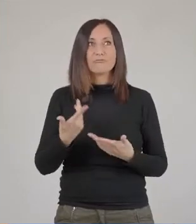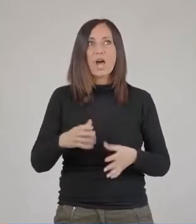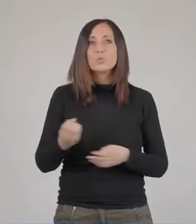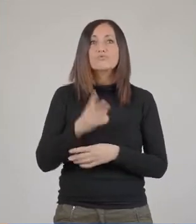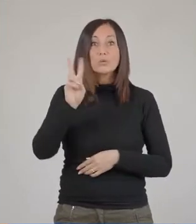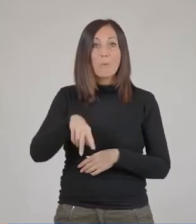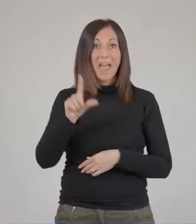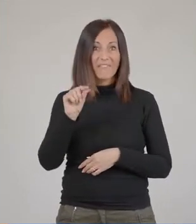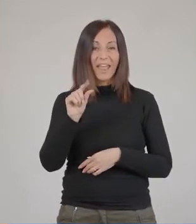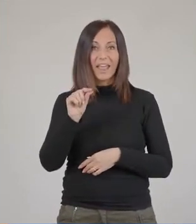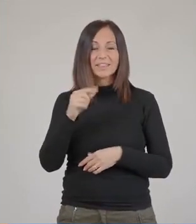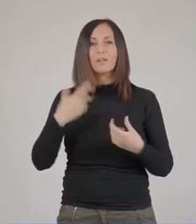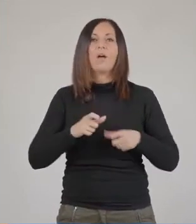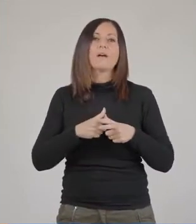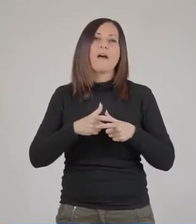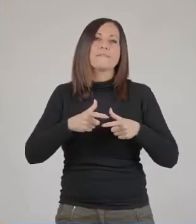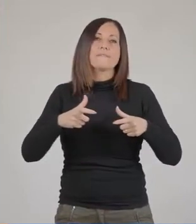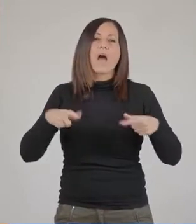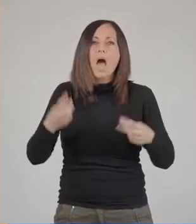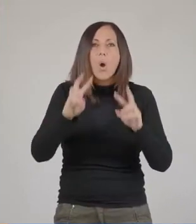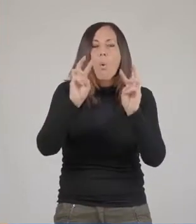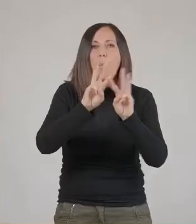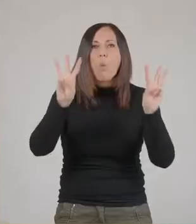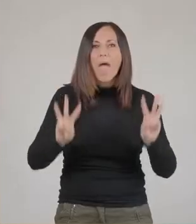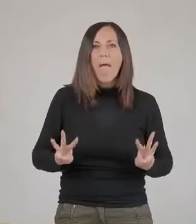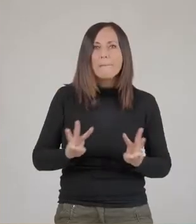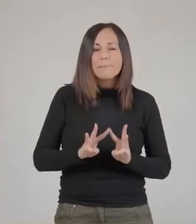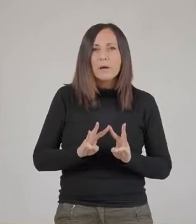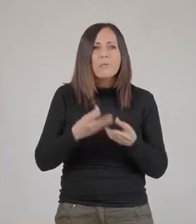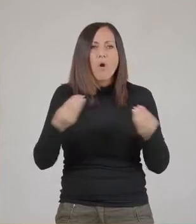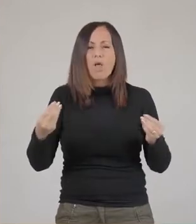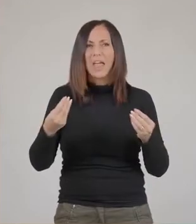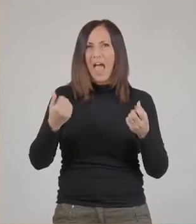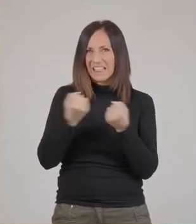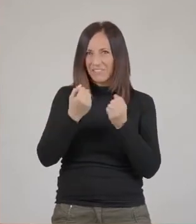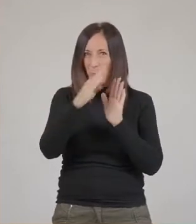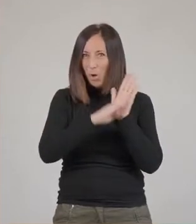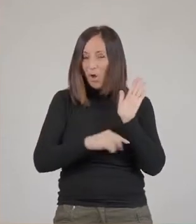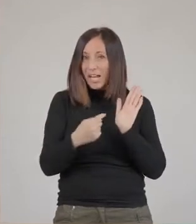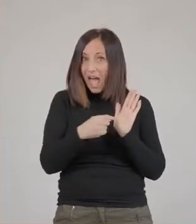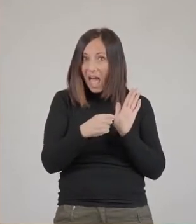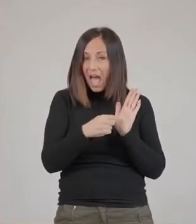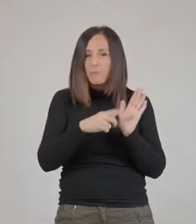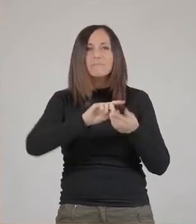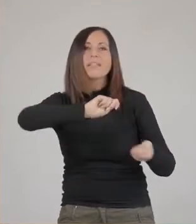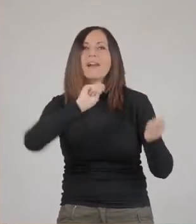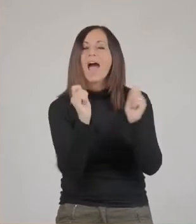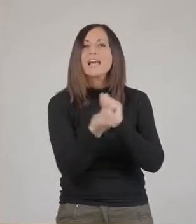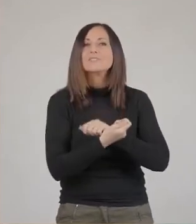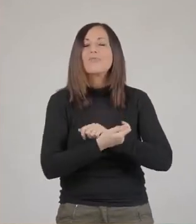è successo nel 2020, si espande anche sul web. Quindi molte delle attività che erano in programma sono state